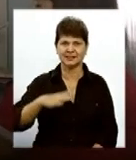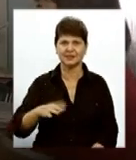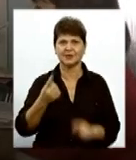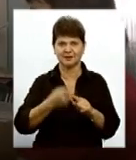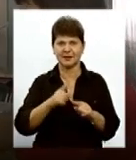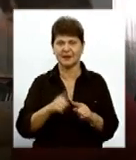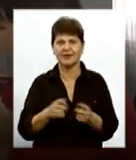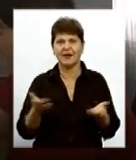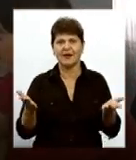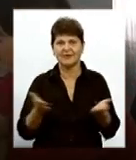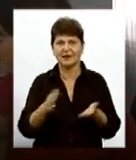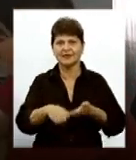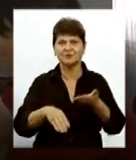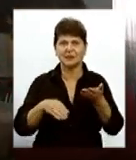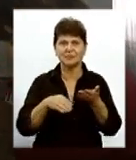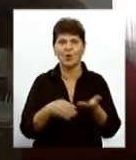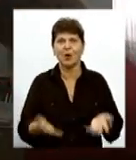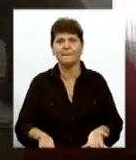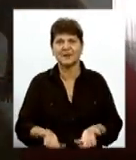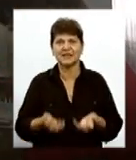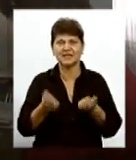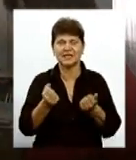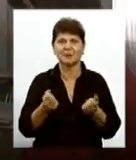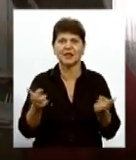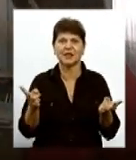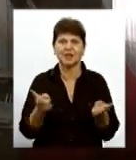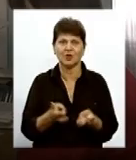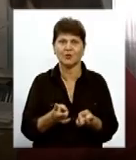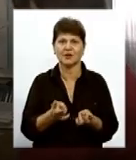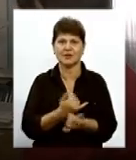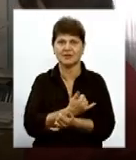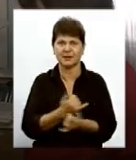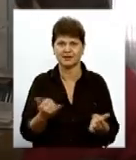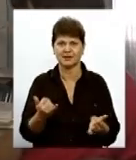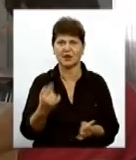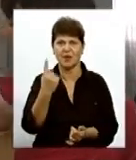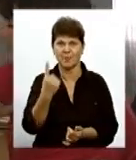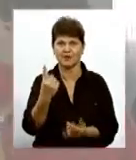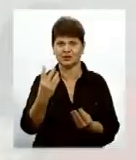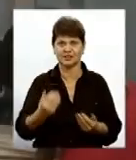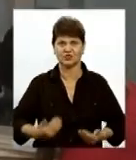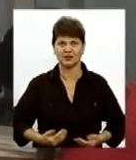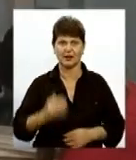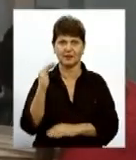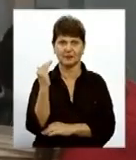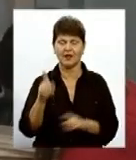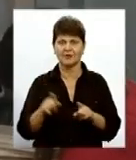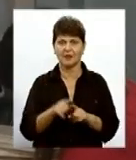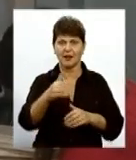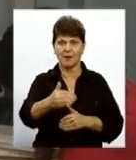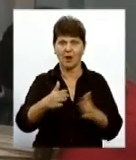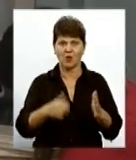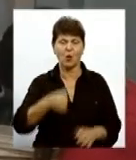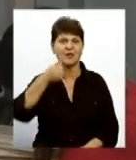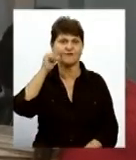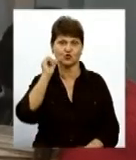якась підмога, якась підтримка Якісь необхідні забезпечення в перші дні життя дитини Таких пакуночків на